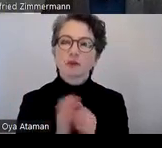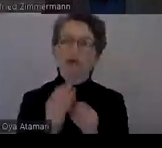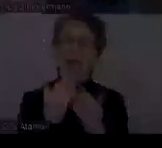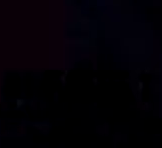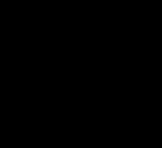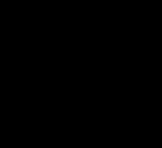das ist der